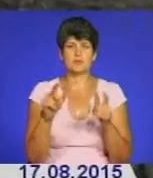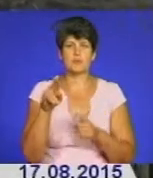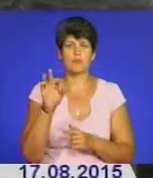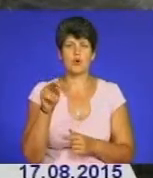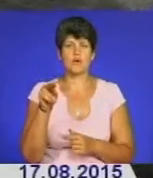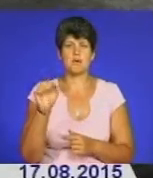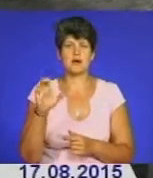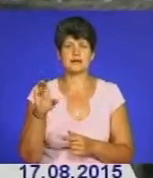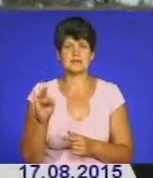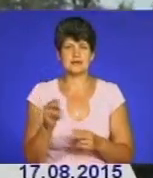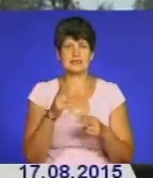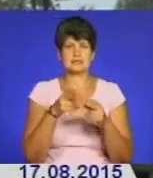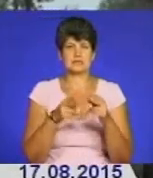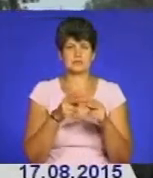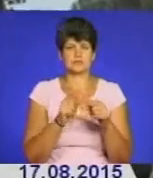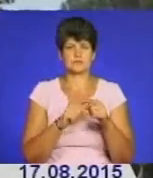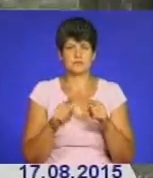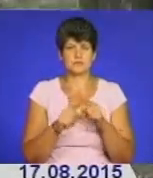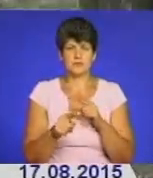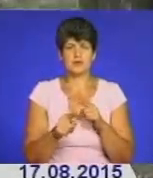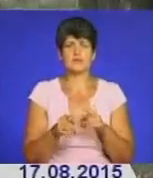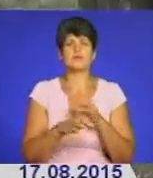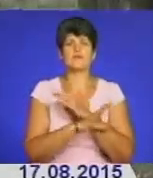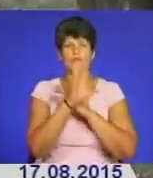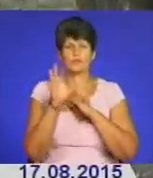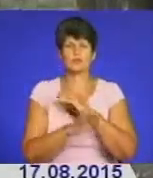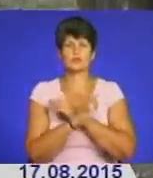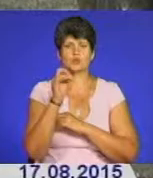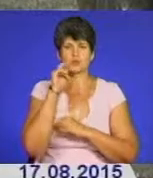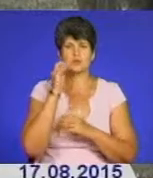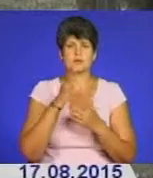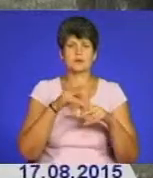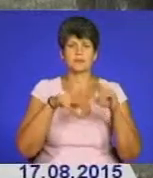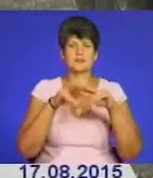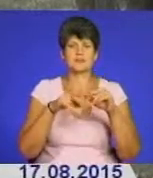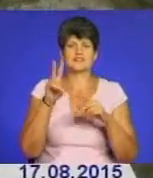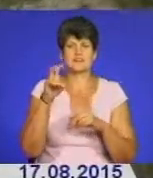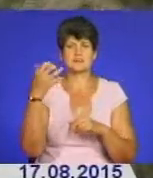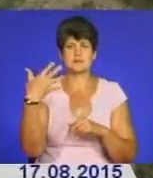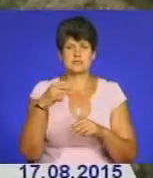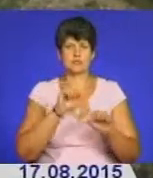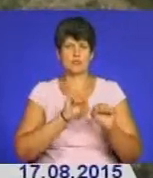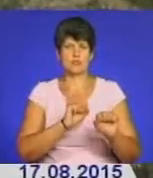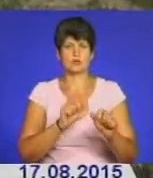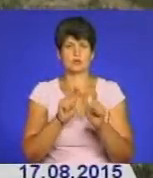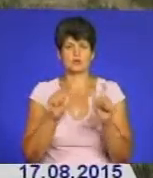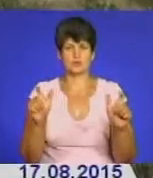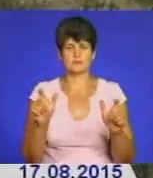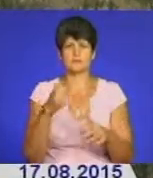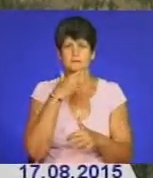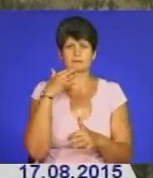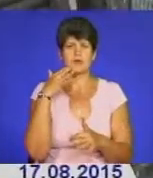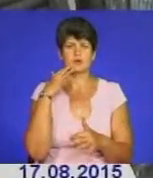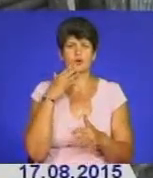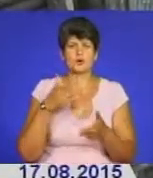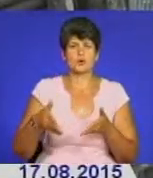Луганщині на завершальній стадії. Всього на сході України мають спорудити майже 250 опорних пунктів, сотні кілометрів траншей і